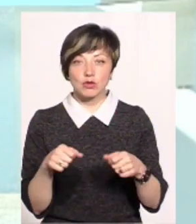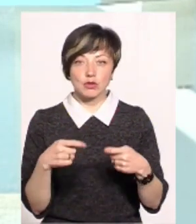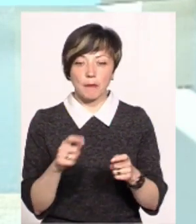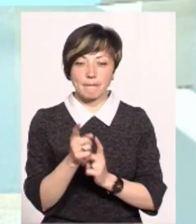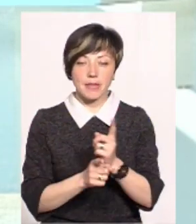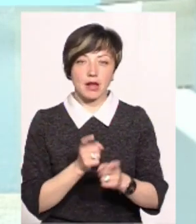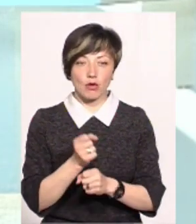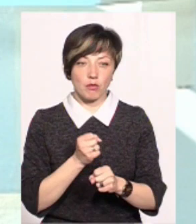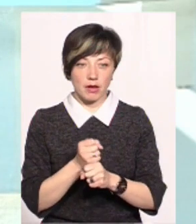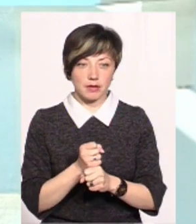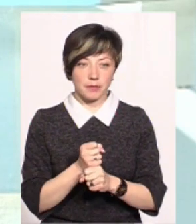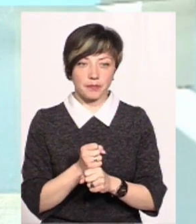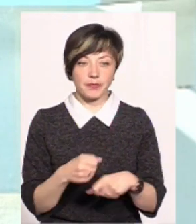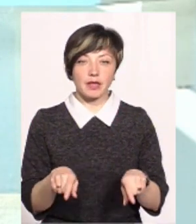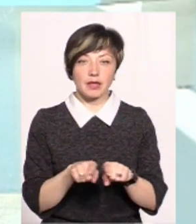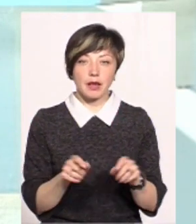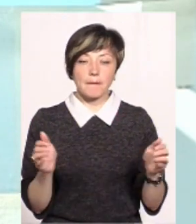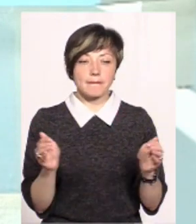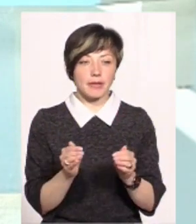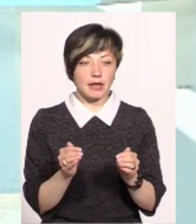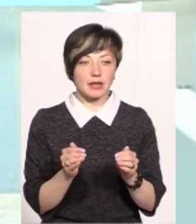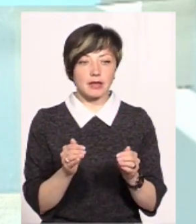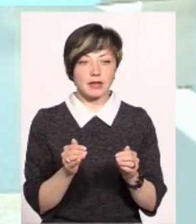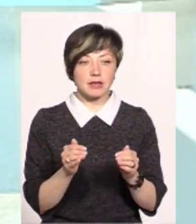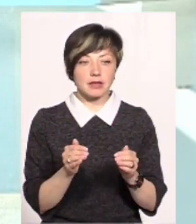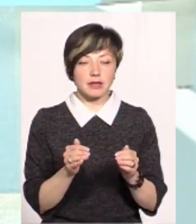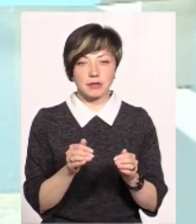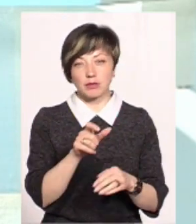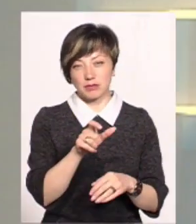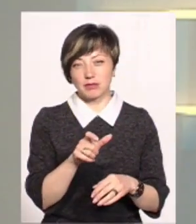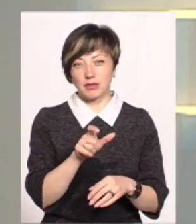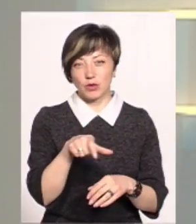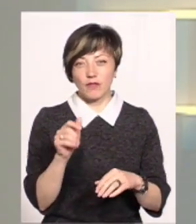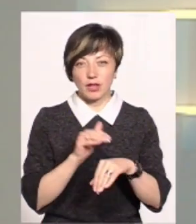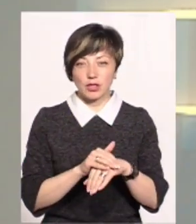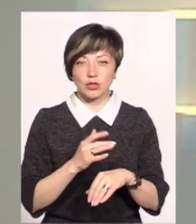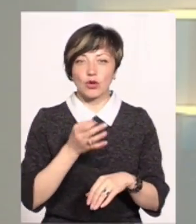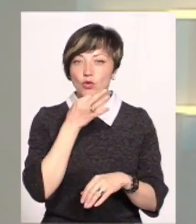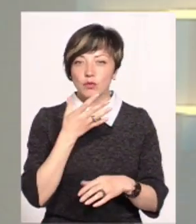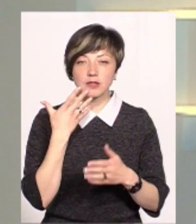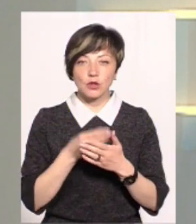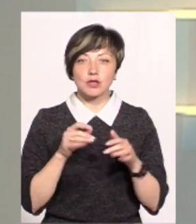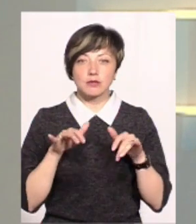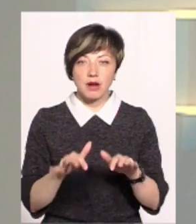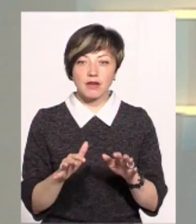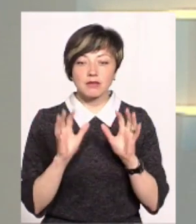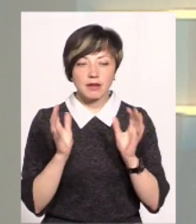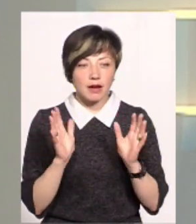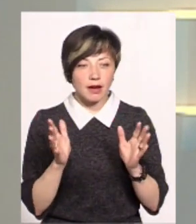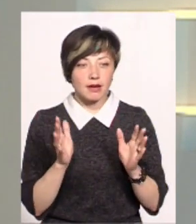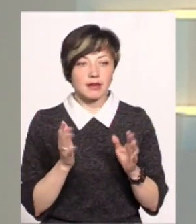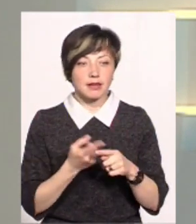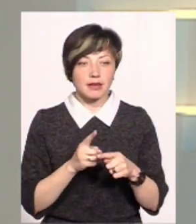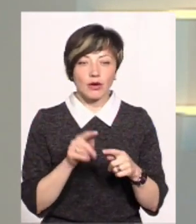зможе переробляти. Тобто, таким невеликим людям, які, як ми бачили в сюжеті, які фактично люблять свою справу, ми бачимо, як вони за нею